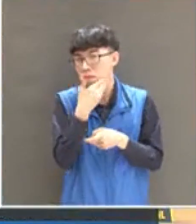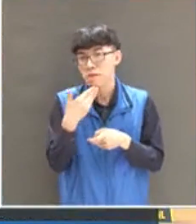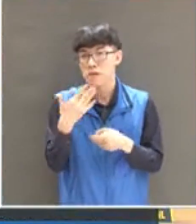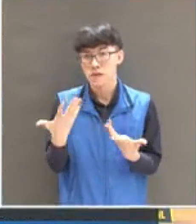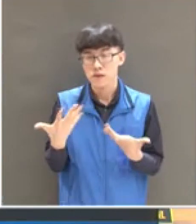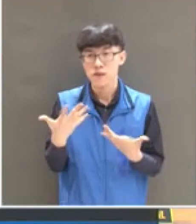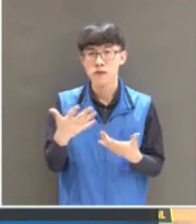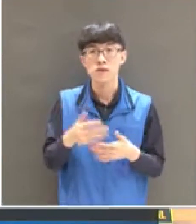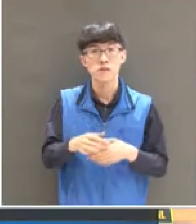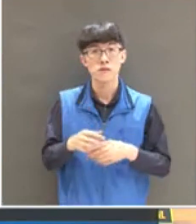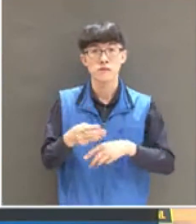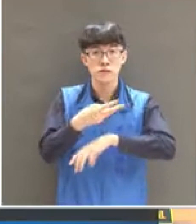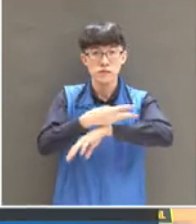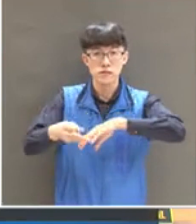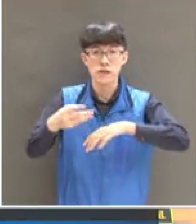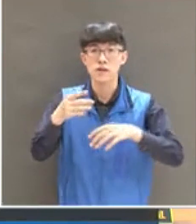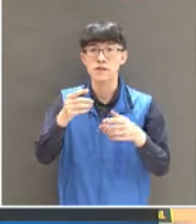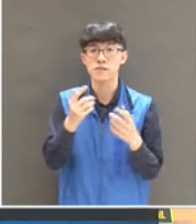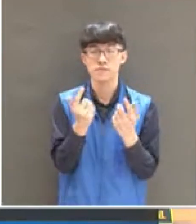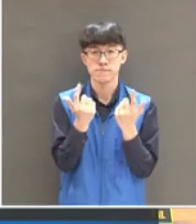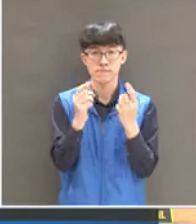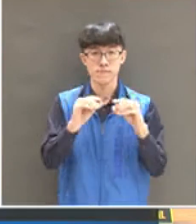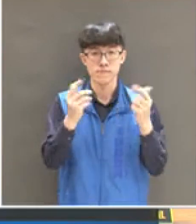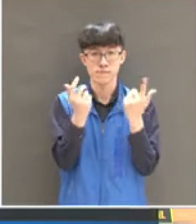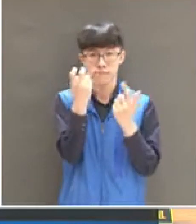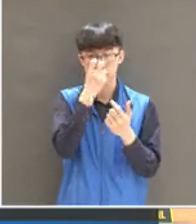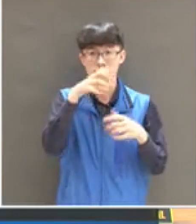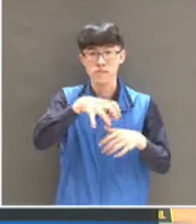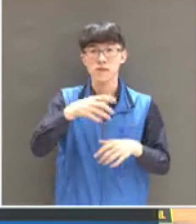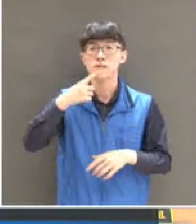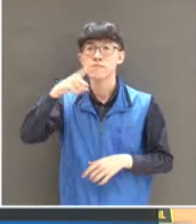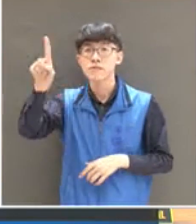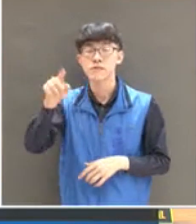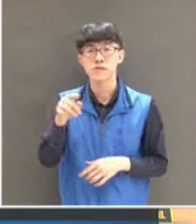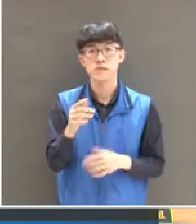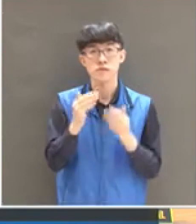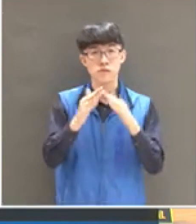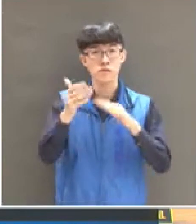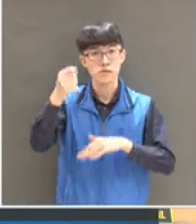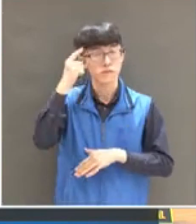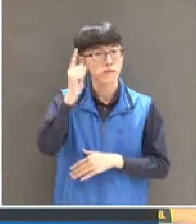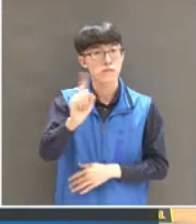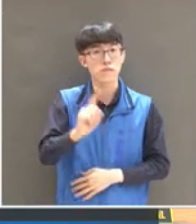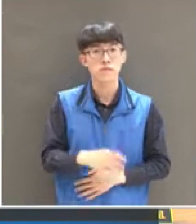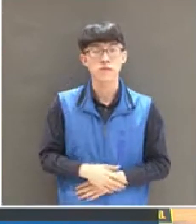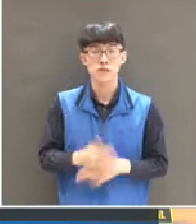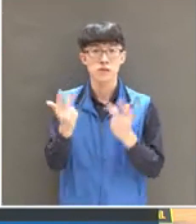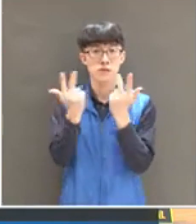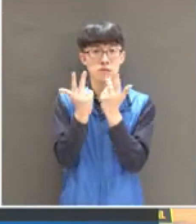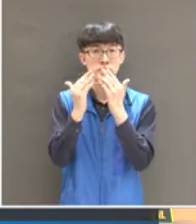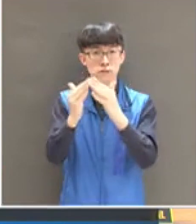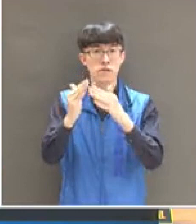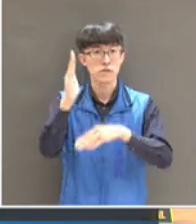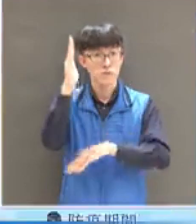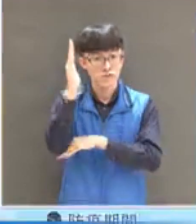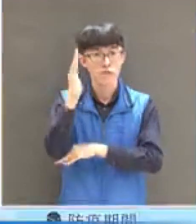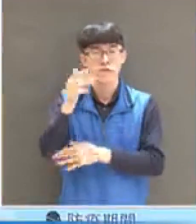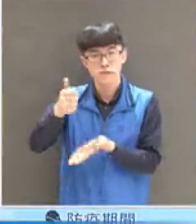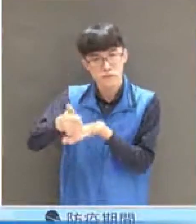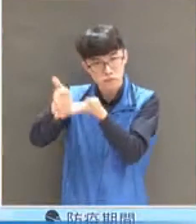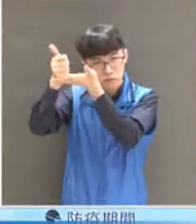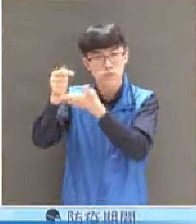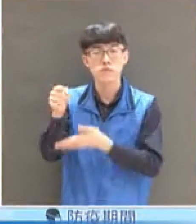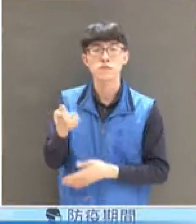我想昨天對這個議題有初步的回應我想在訴訟的部分我想以新北市政府的立場一定是予以尊重